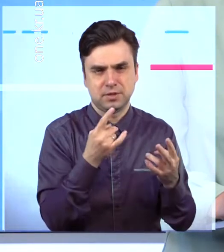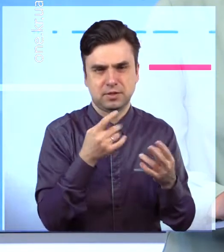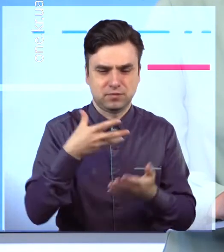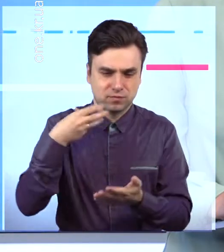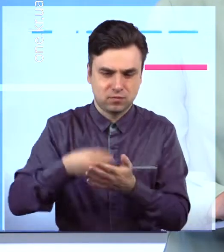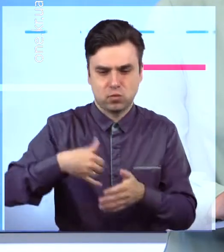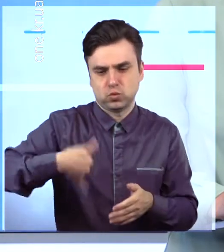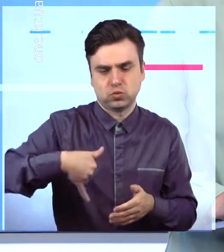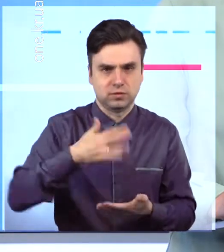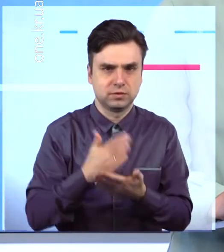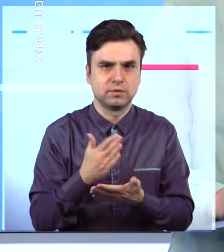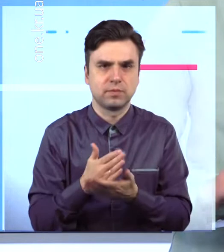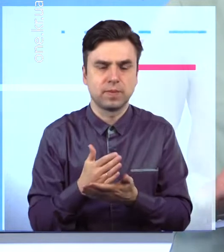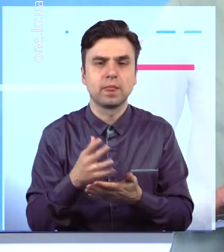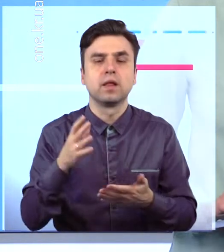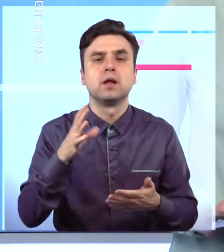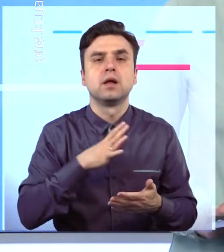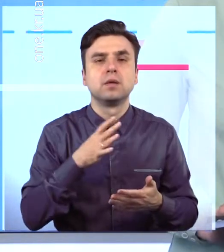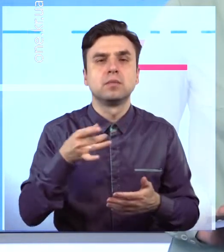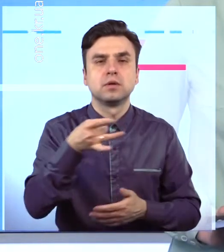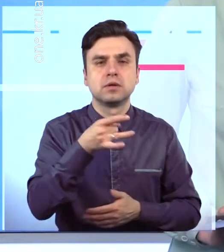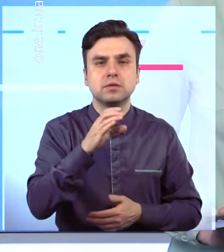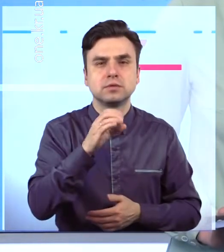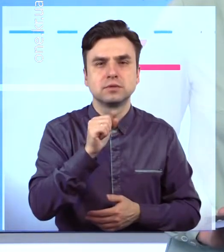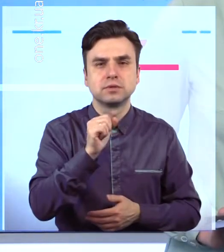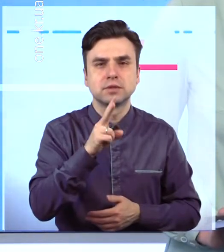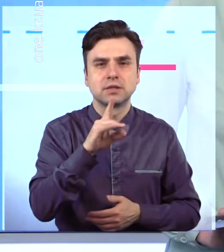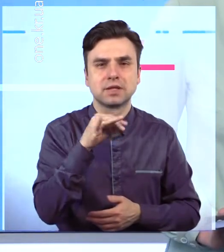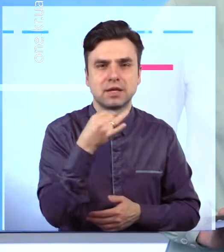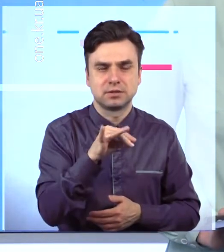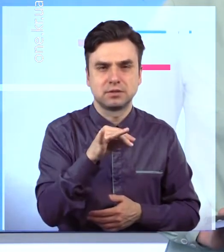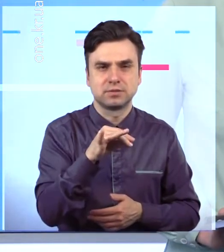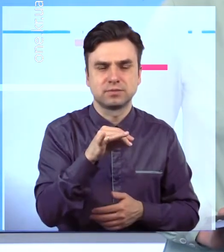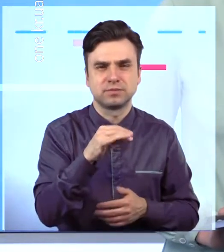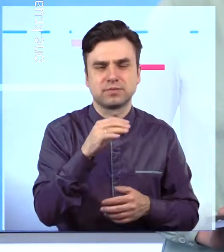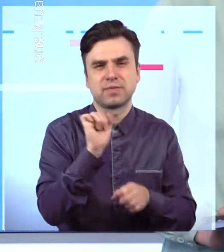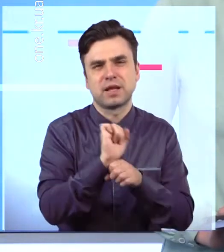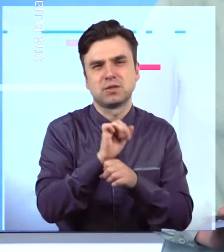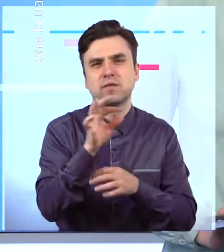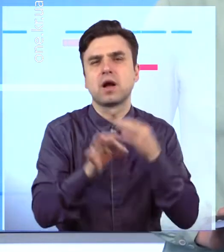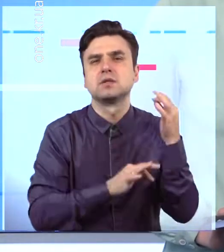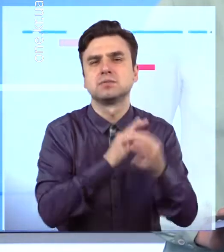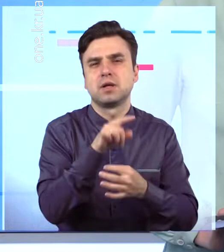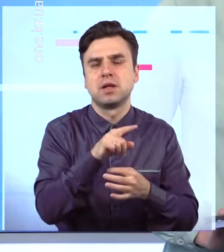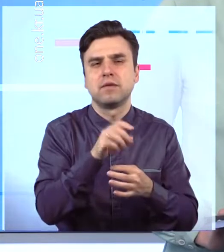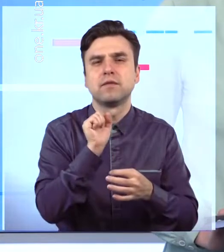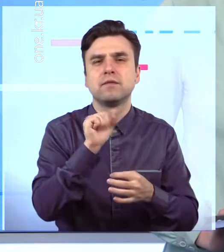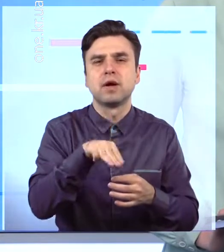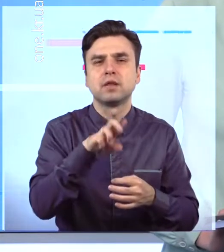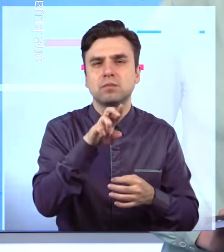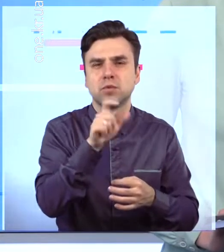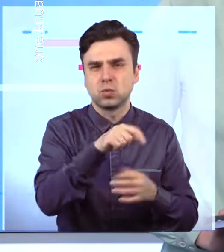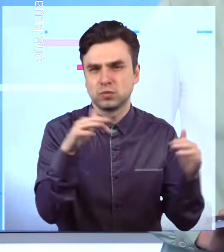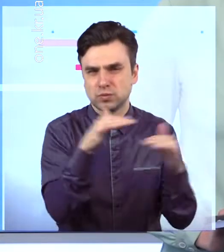зранку біля одного із супермаркетів у Саксаганському районі роздали подарунки ручної роботи перехожим. Як все пройшло, бачила Лілія